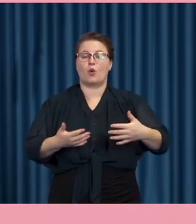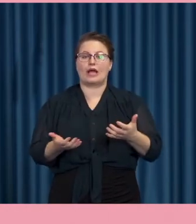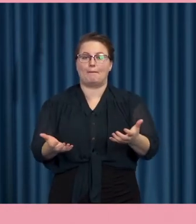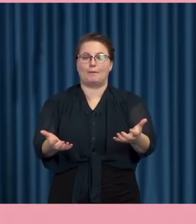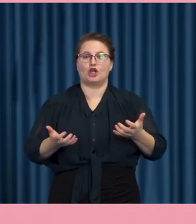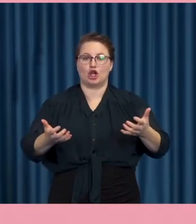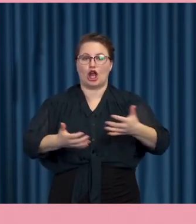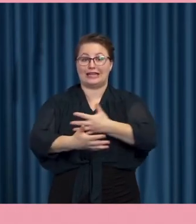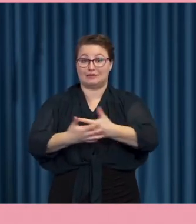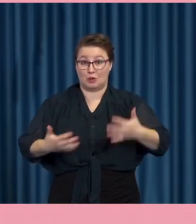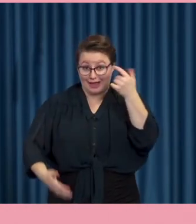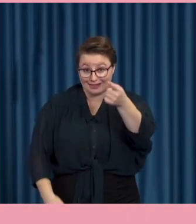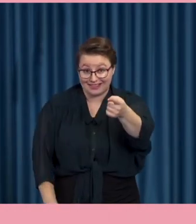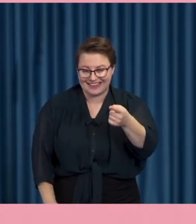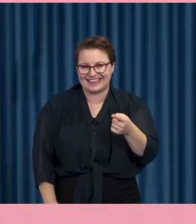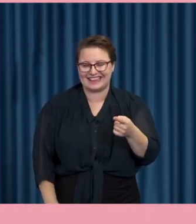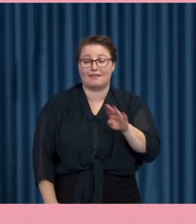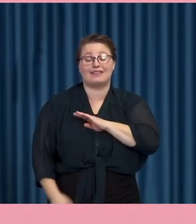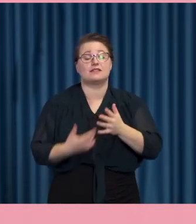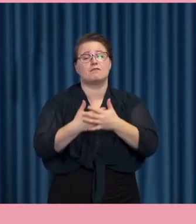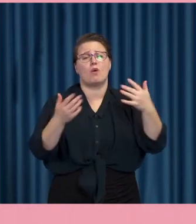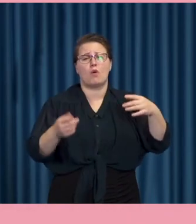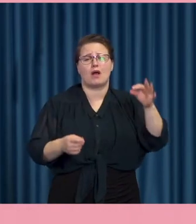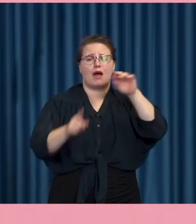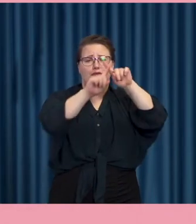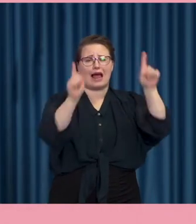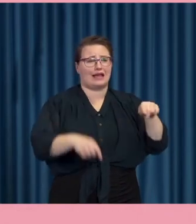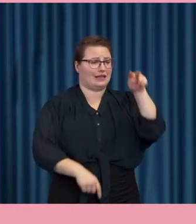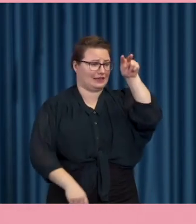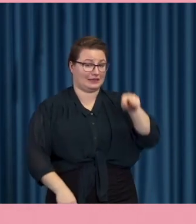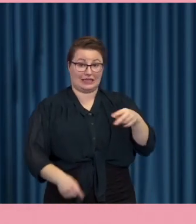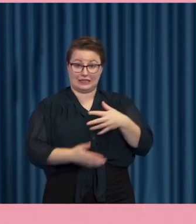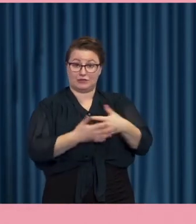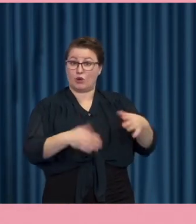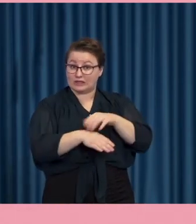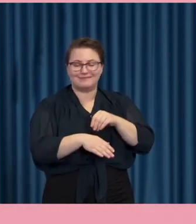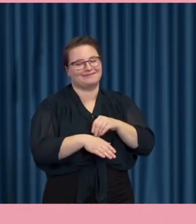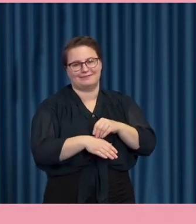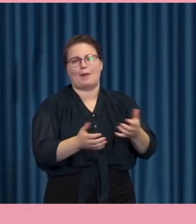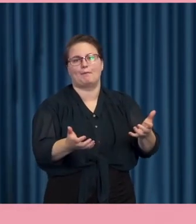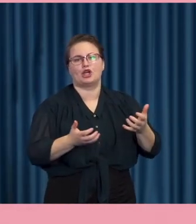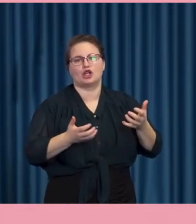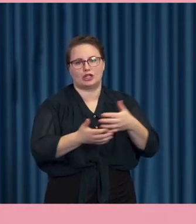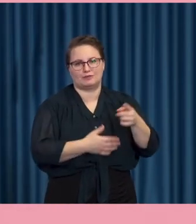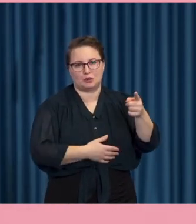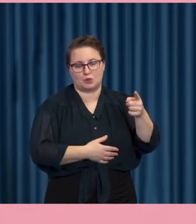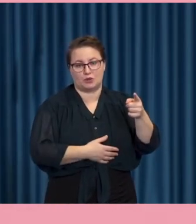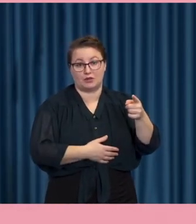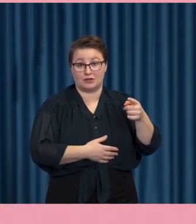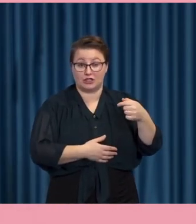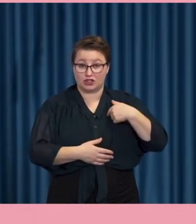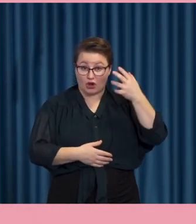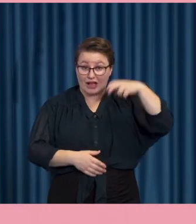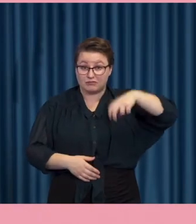Sverige och det finns många blanketter som är skrivna på byråkratiska och då är ju frågan kan man gå till biblioteket och få hjälp med den